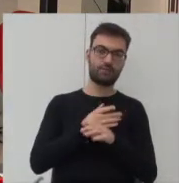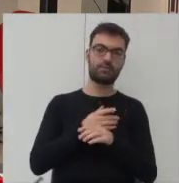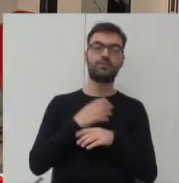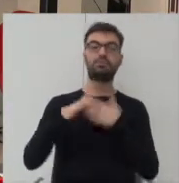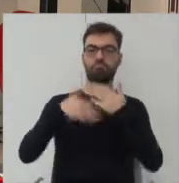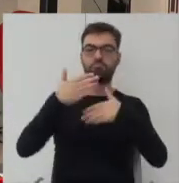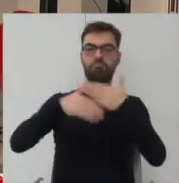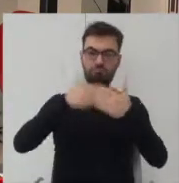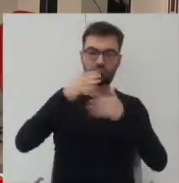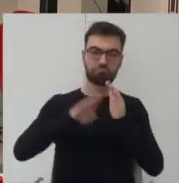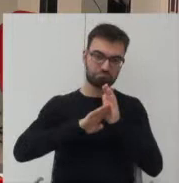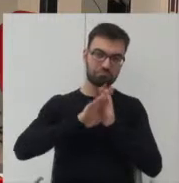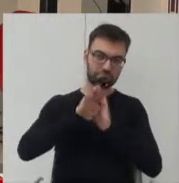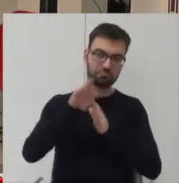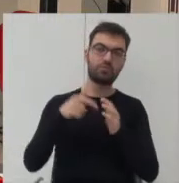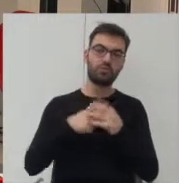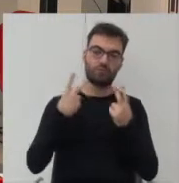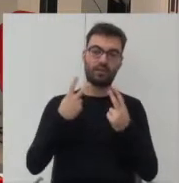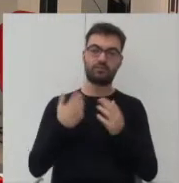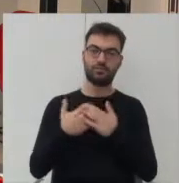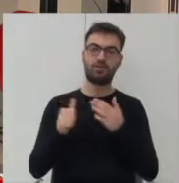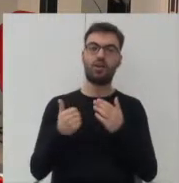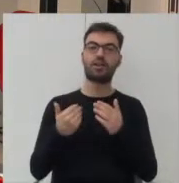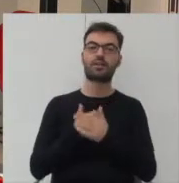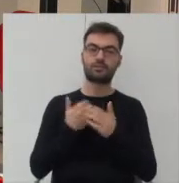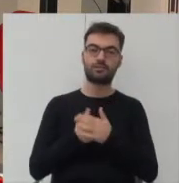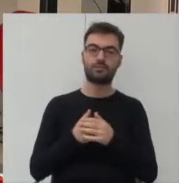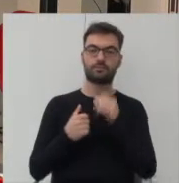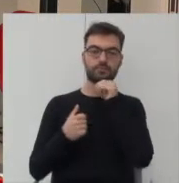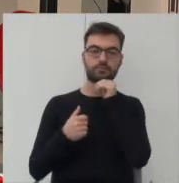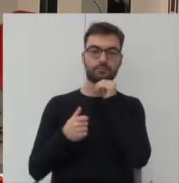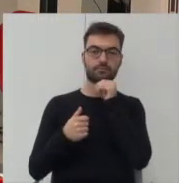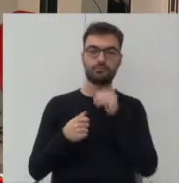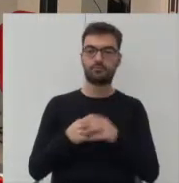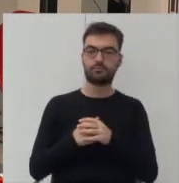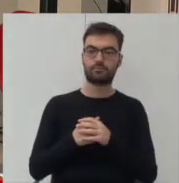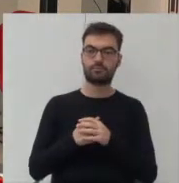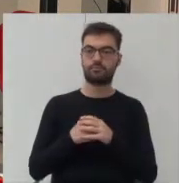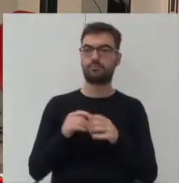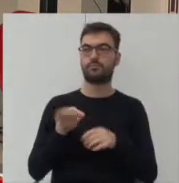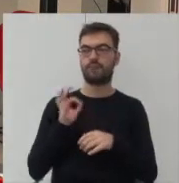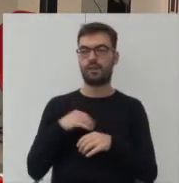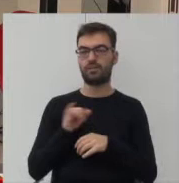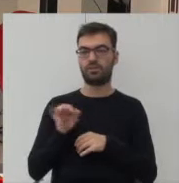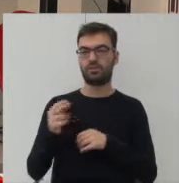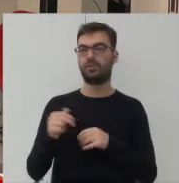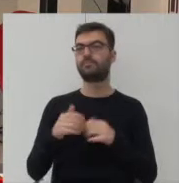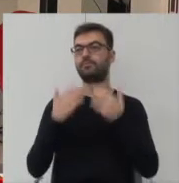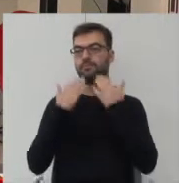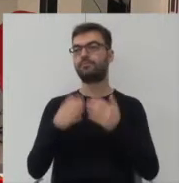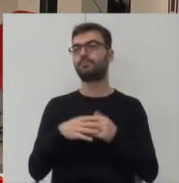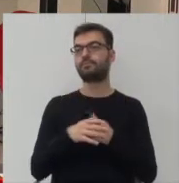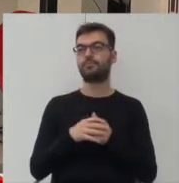Na tym polega siła innowacji i też siła reagowania na wyzwania, z którymi się mierzymy. Pani Joanno. Dziękuję Panie